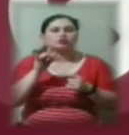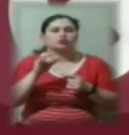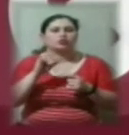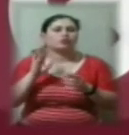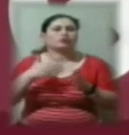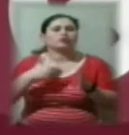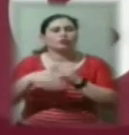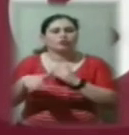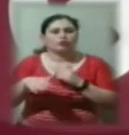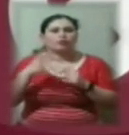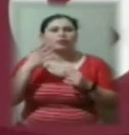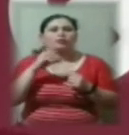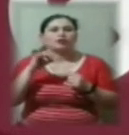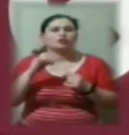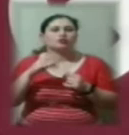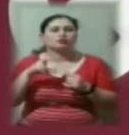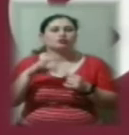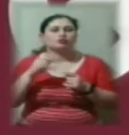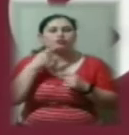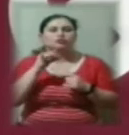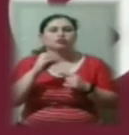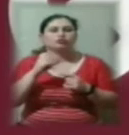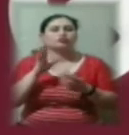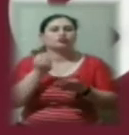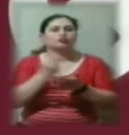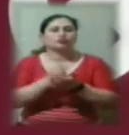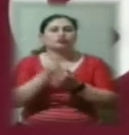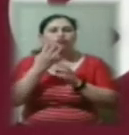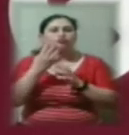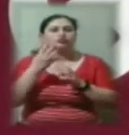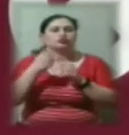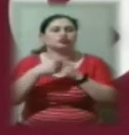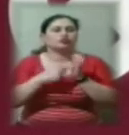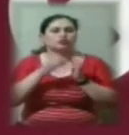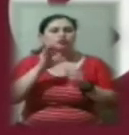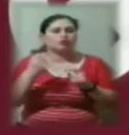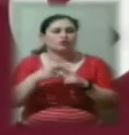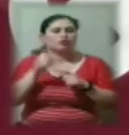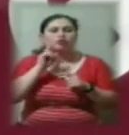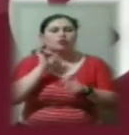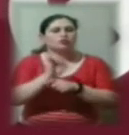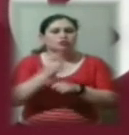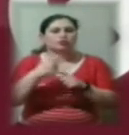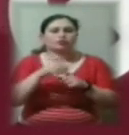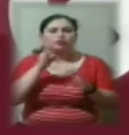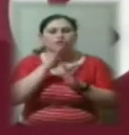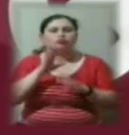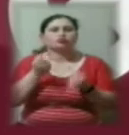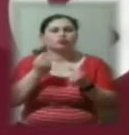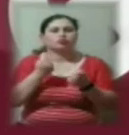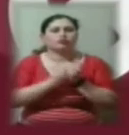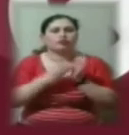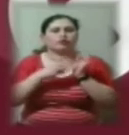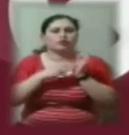Метослужба говорила, що циклон буде до 14-ї години, але він раптово зупинився, і ось така погода протримається до 8-ї години